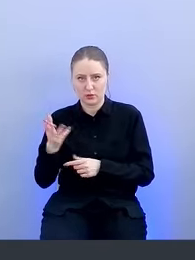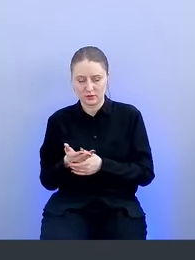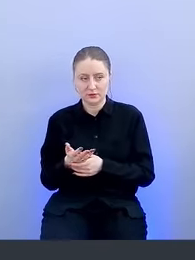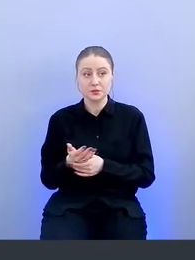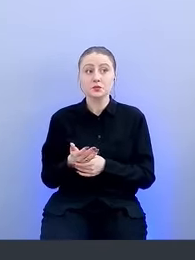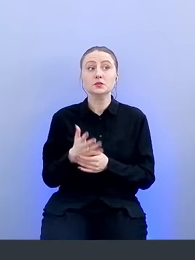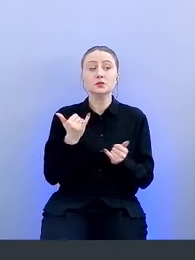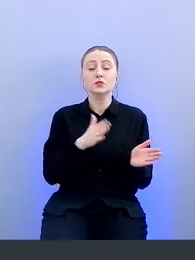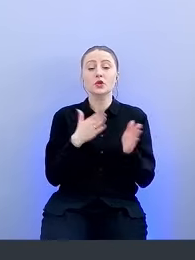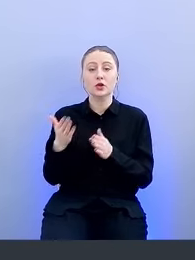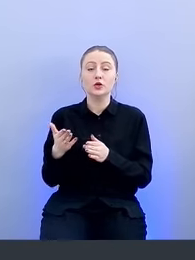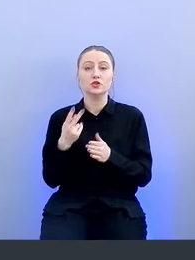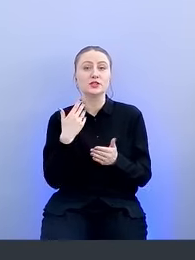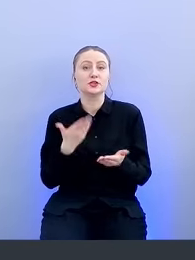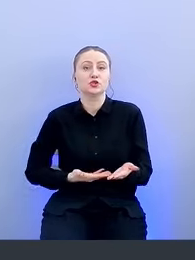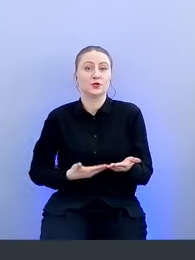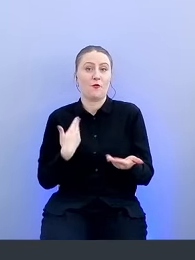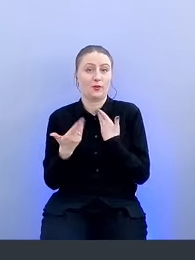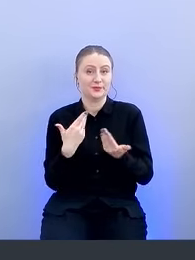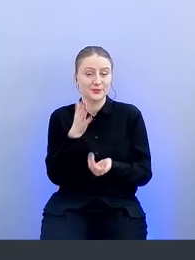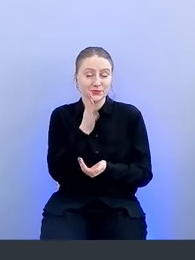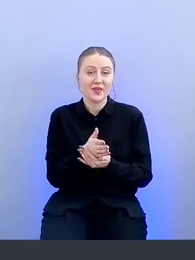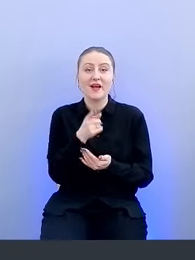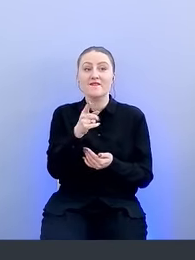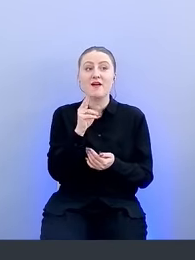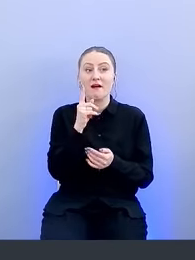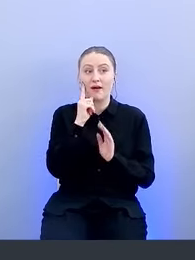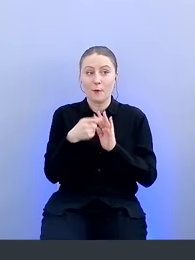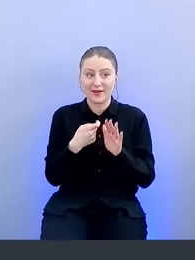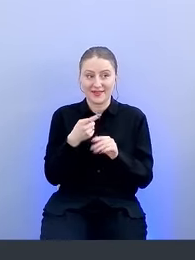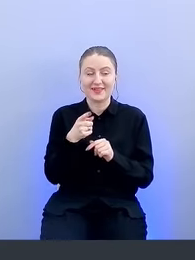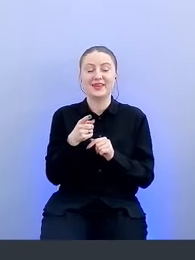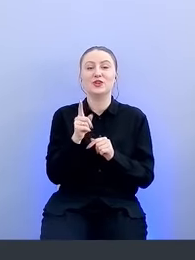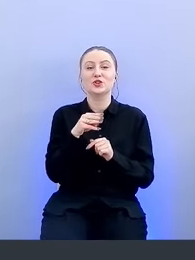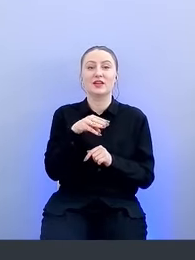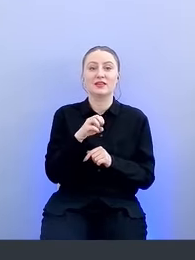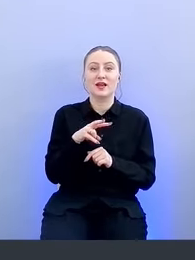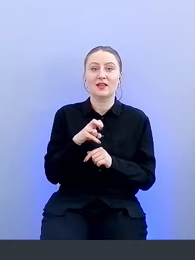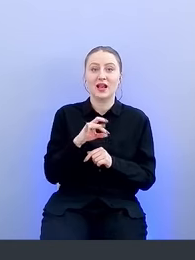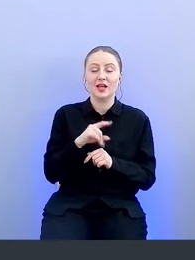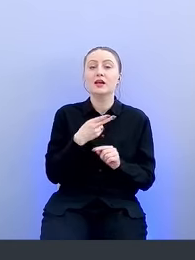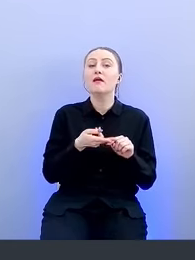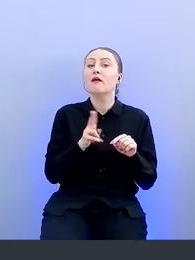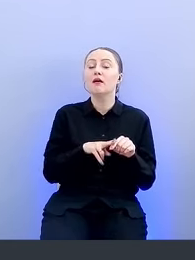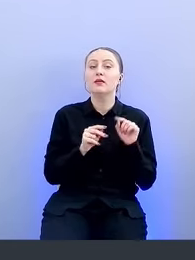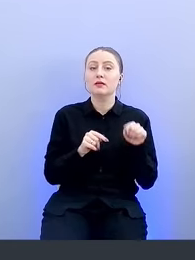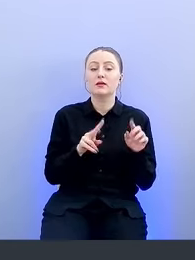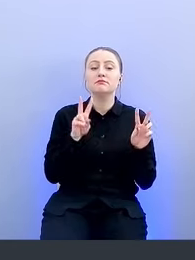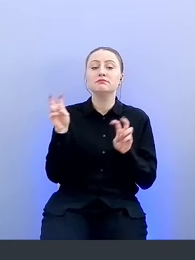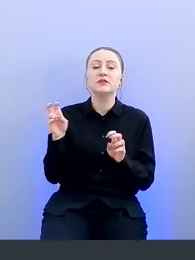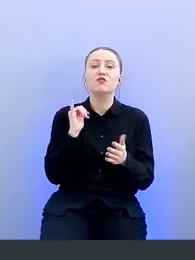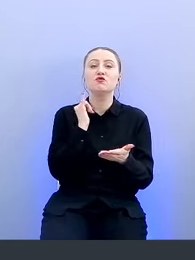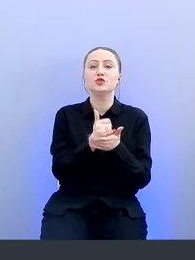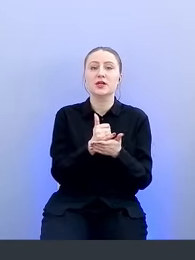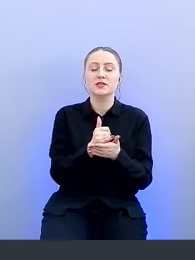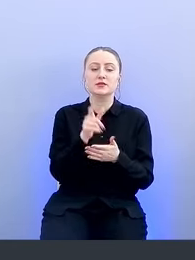Теперь у нас интерактив. Как вы могли догадаться, что тоннелир назван в честь